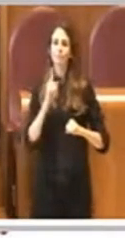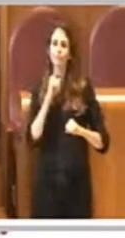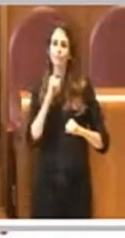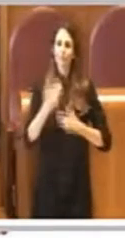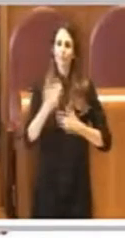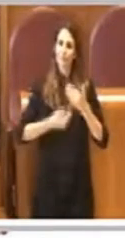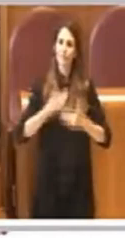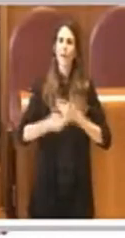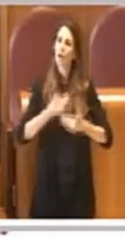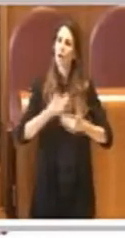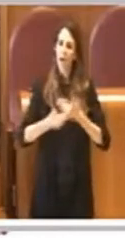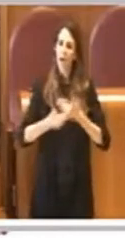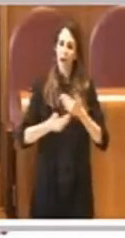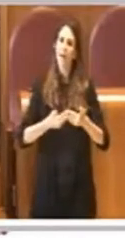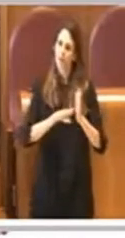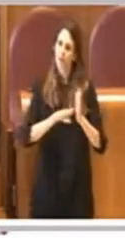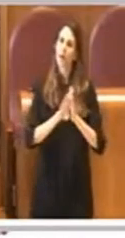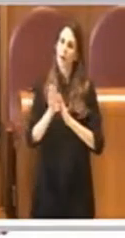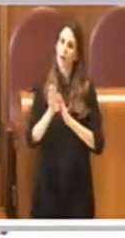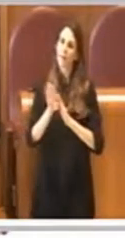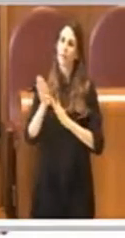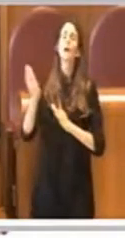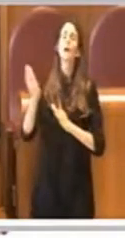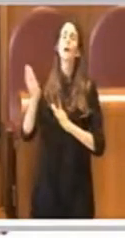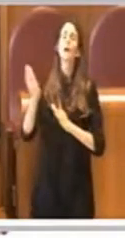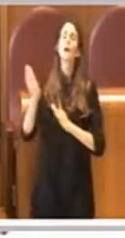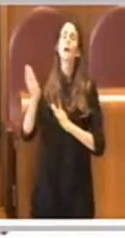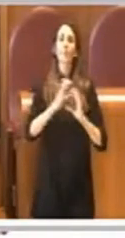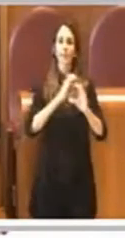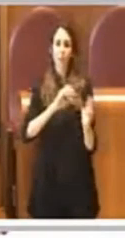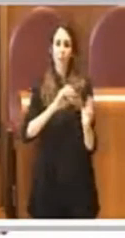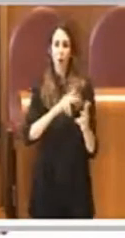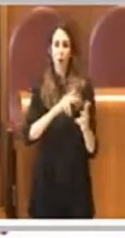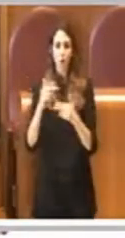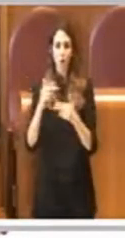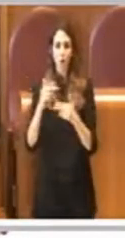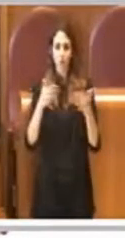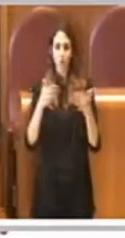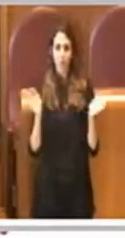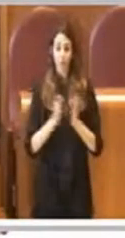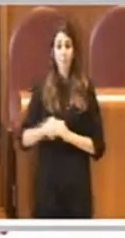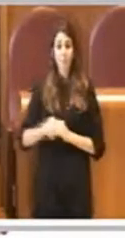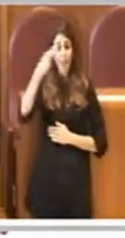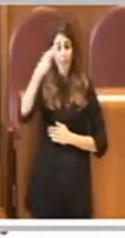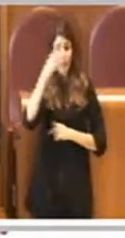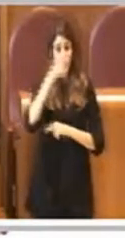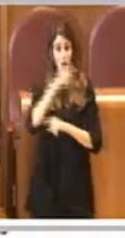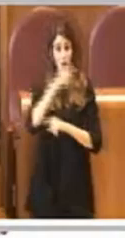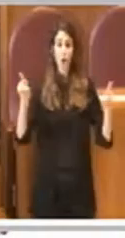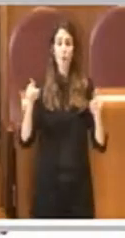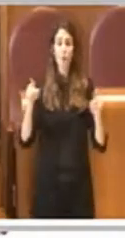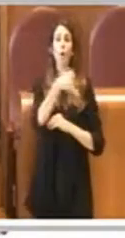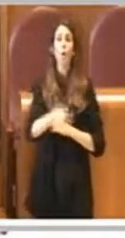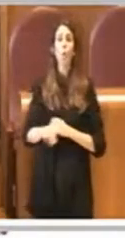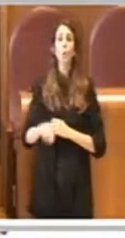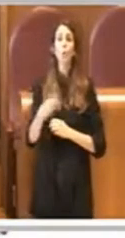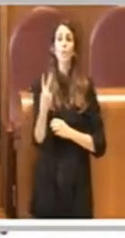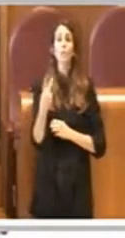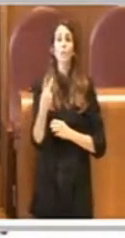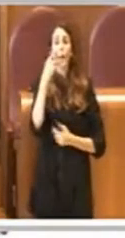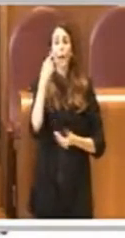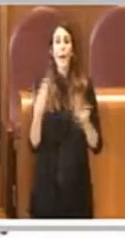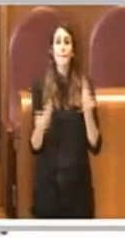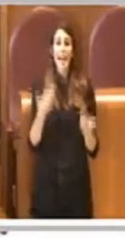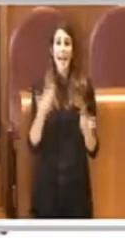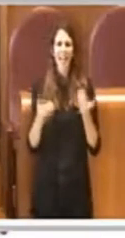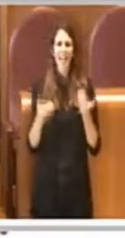costantemente il trasporto pubblico. Ultima cosa, ricordo che gli ultimi due bilanci di Atac hanno chiuso in positivo l'ultimo per 8